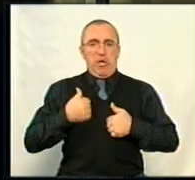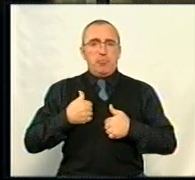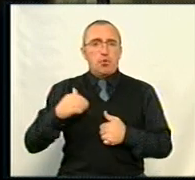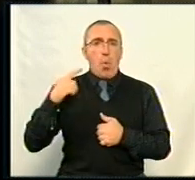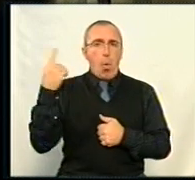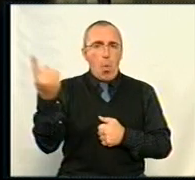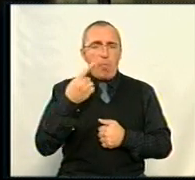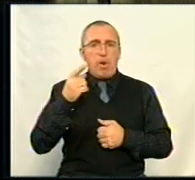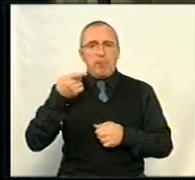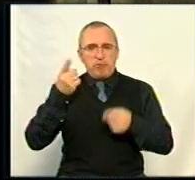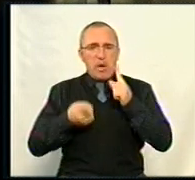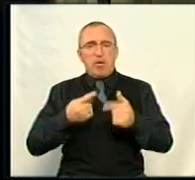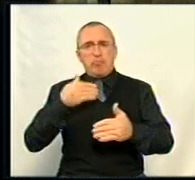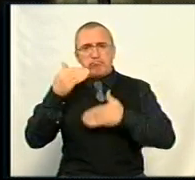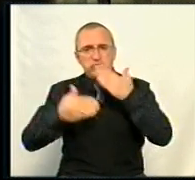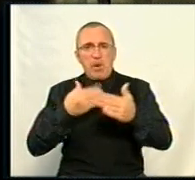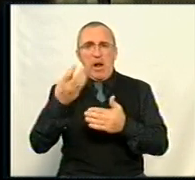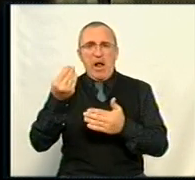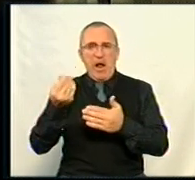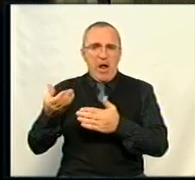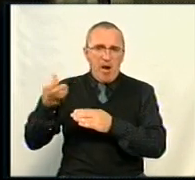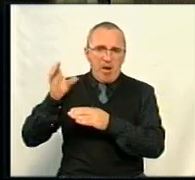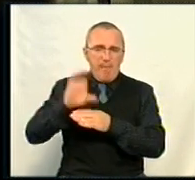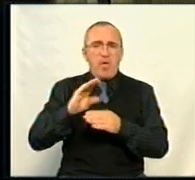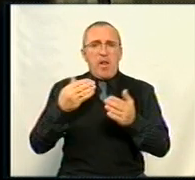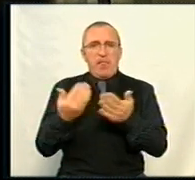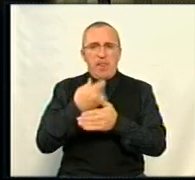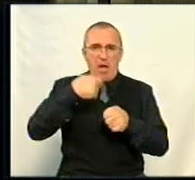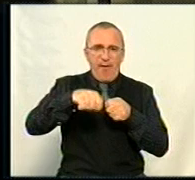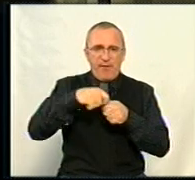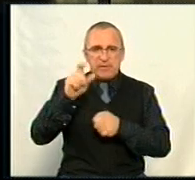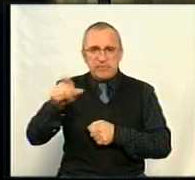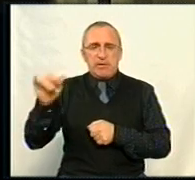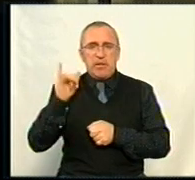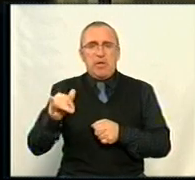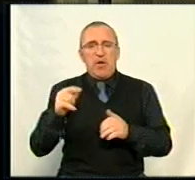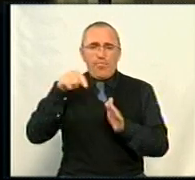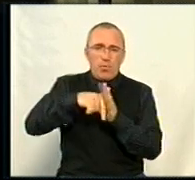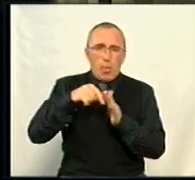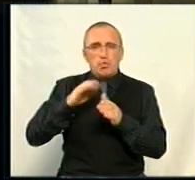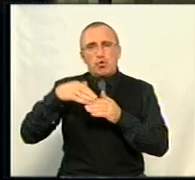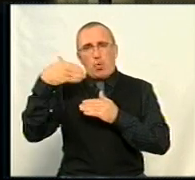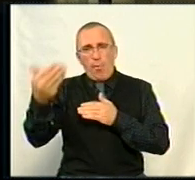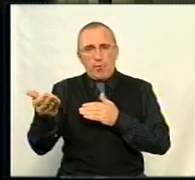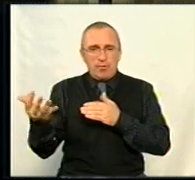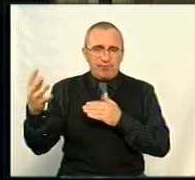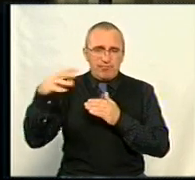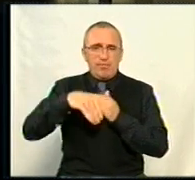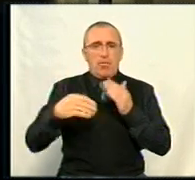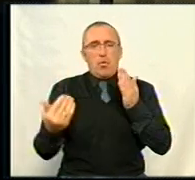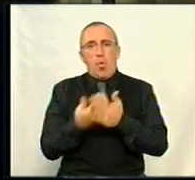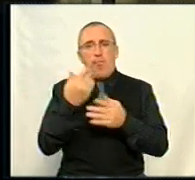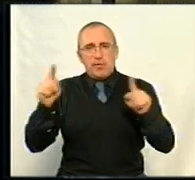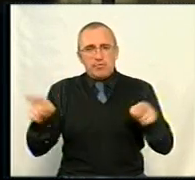реальні кроки і капіталізації. Це нові інвестиції в область, як і зовнішні, так і внутрішні. Це створення нових